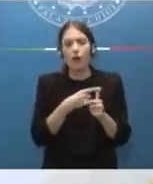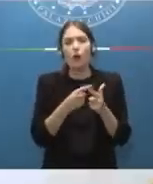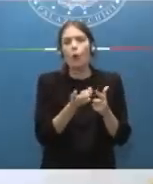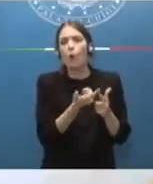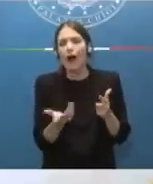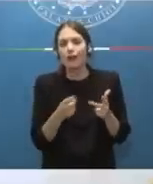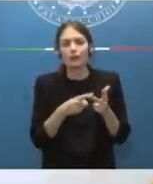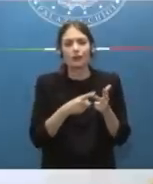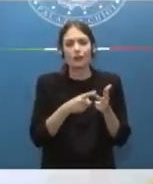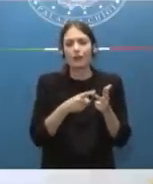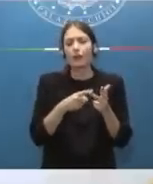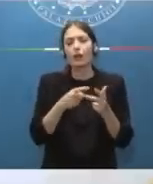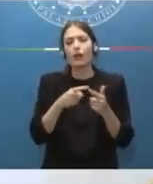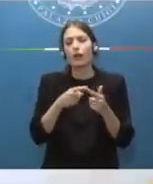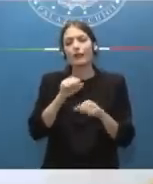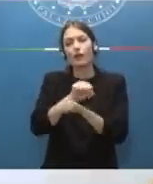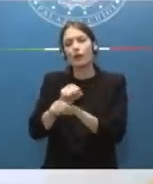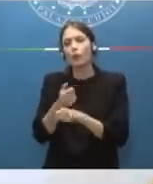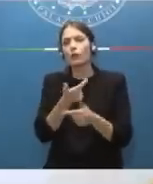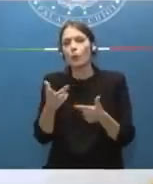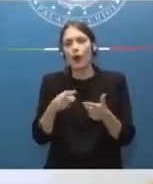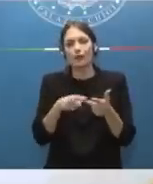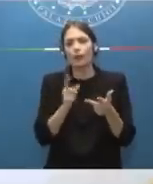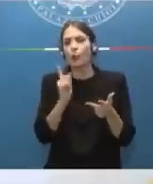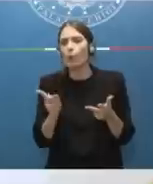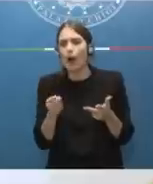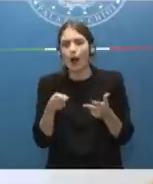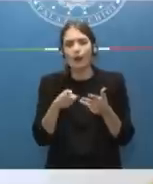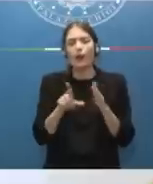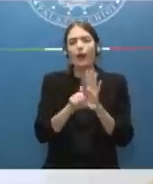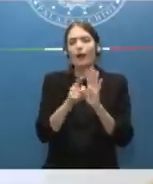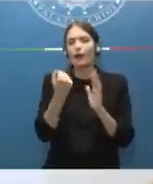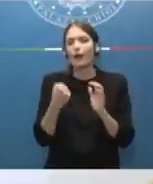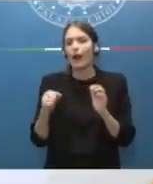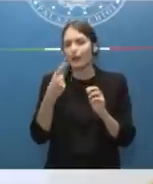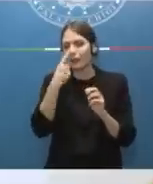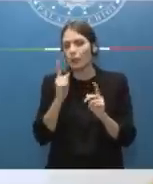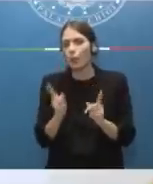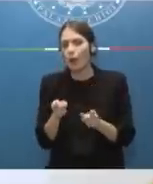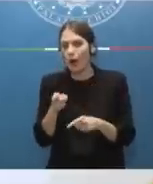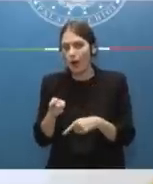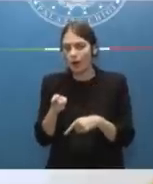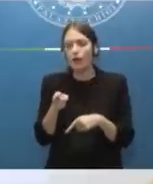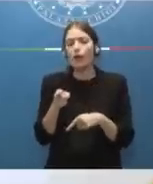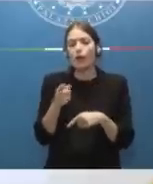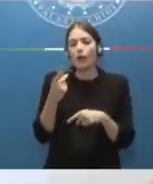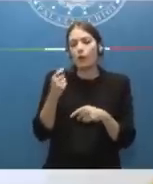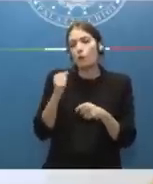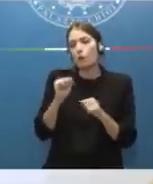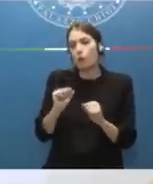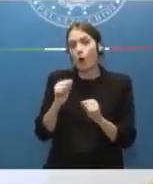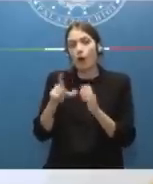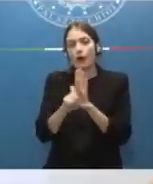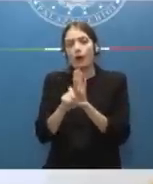quali fossero i detenuti che stessero espiando una pena che magari non avrebbe più ragion d'essere, perché il reato è